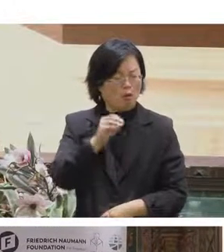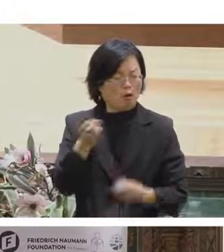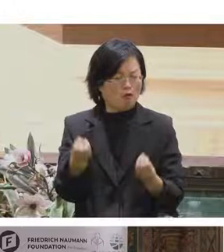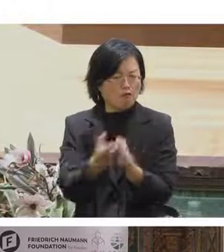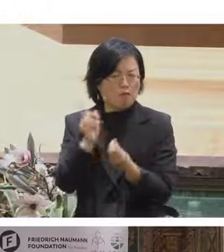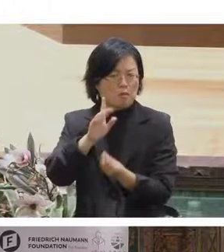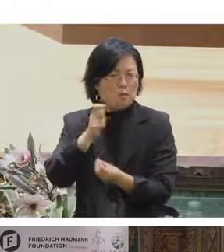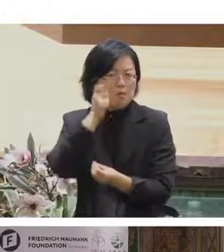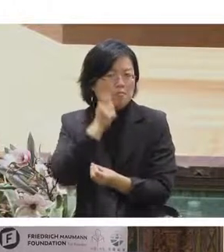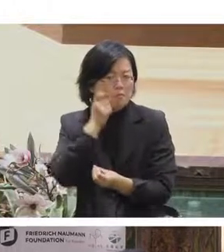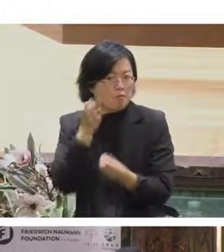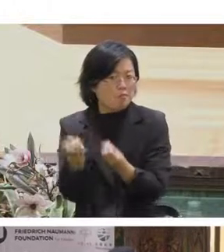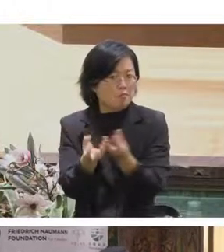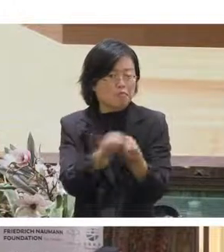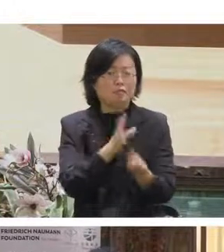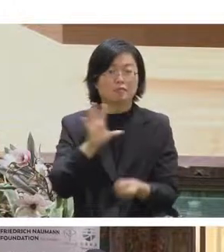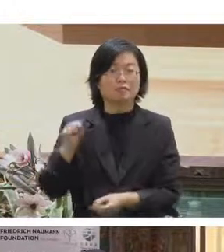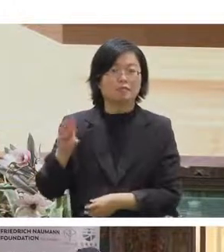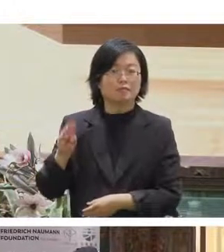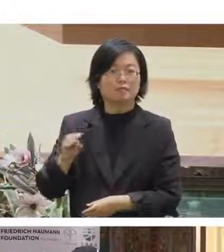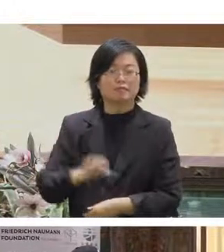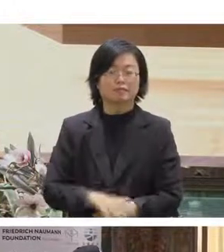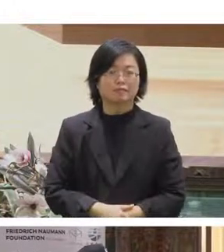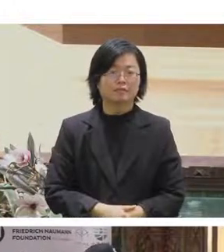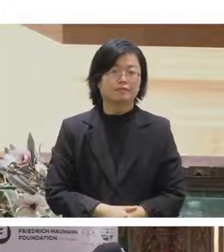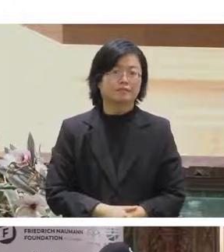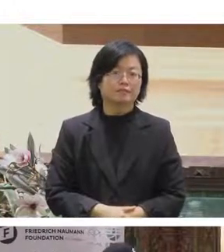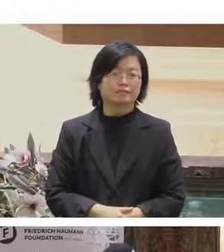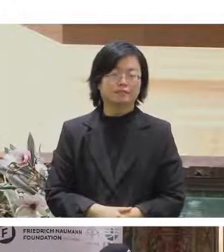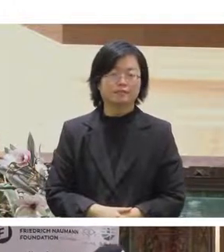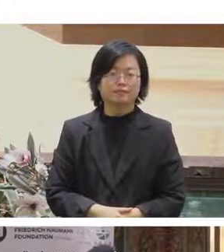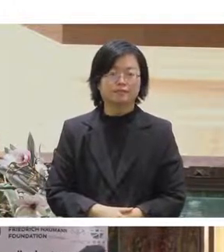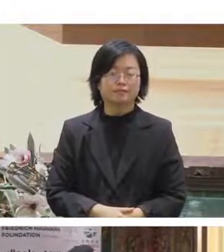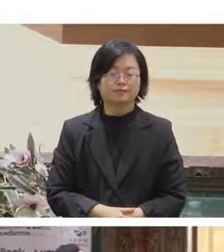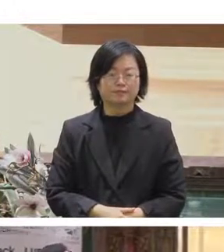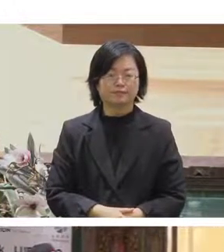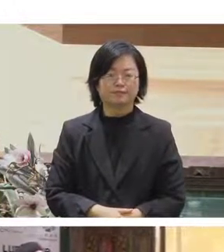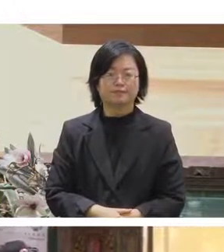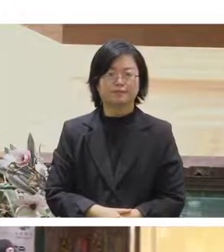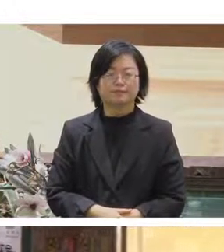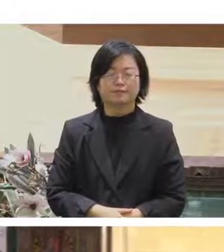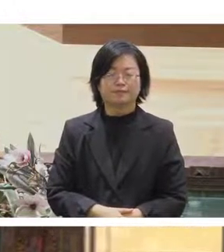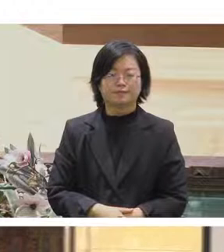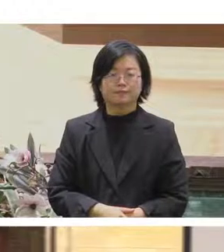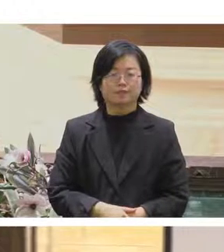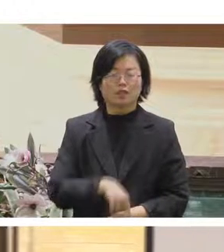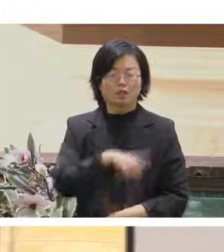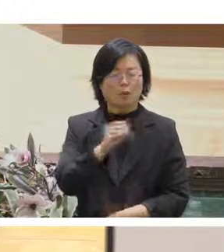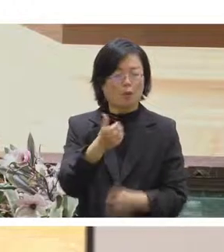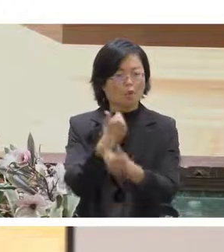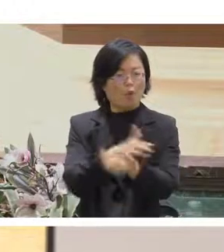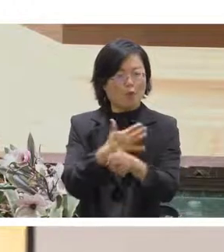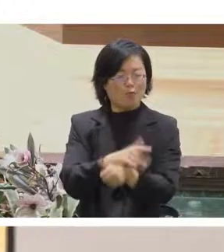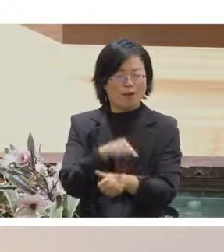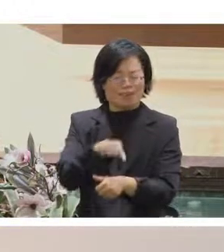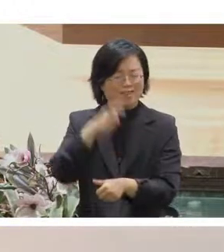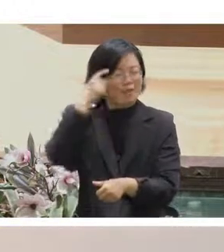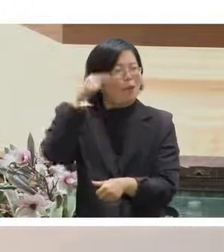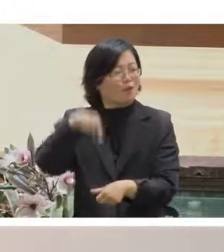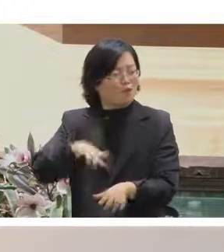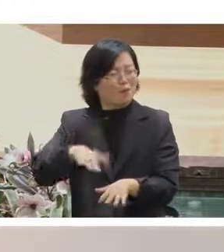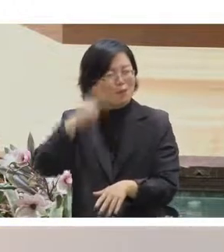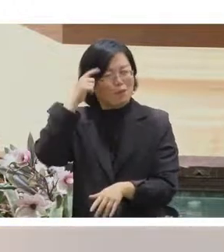的事情不知道誰要先回答這個問題呢你說剛剛問題是說一個比較有趣的經驗就是會覺得說跟